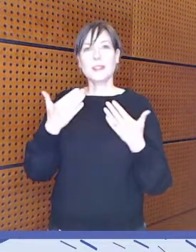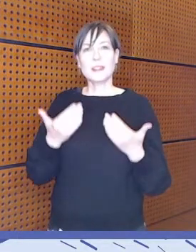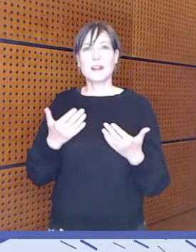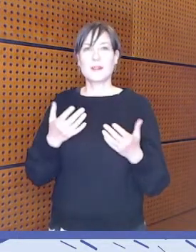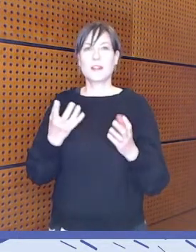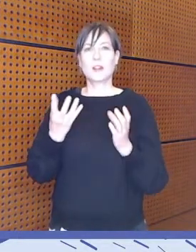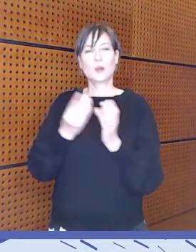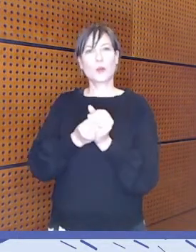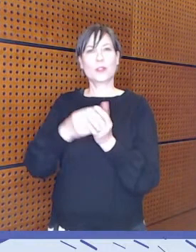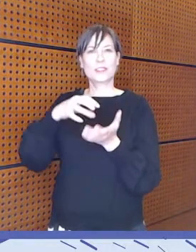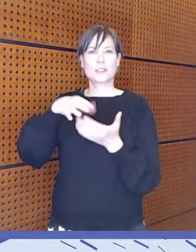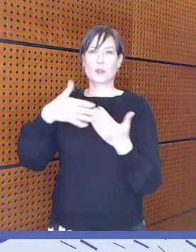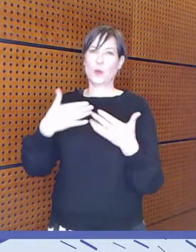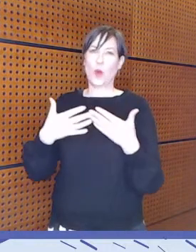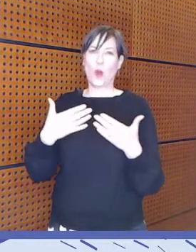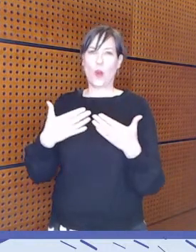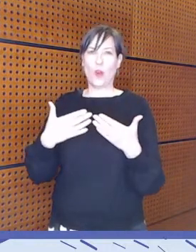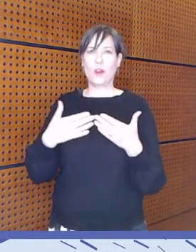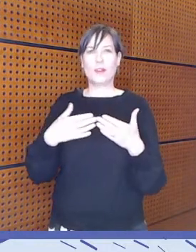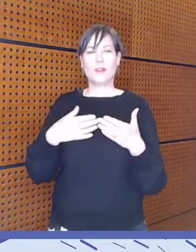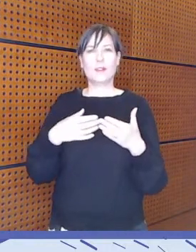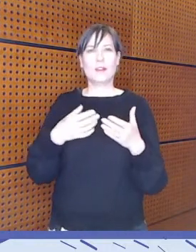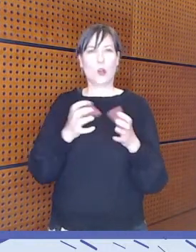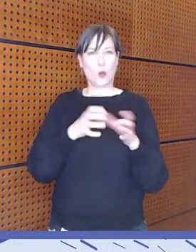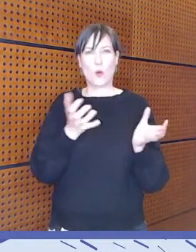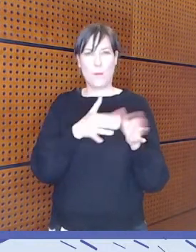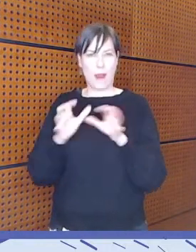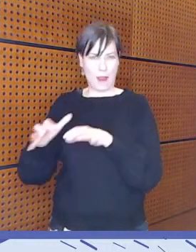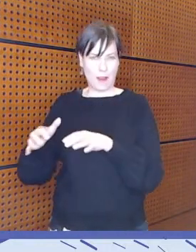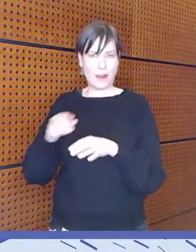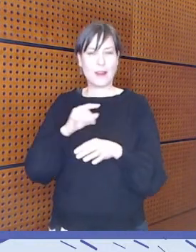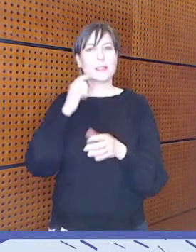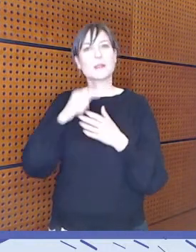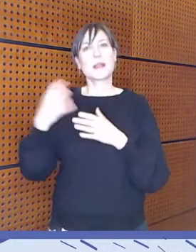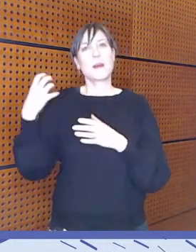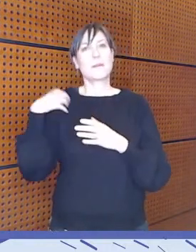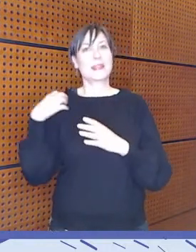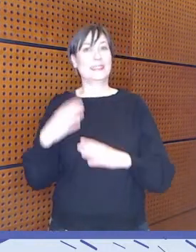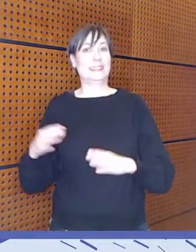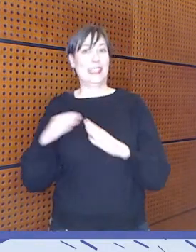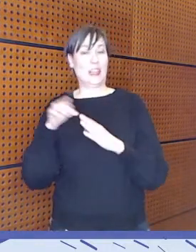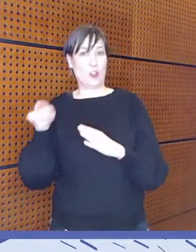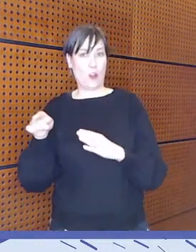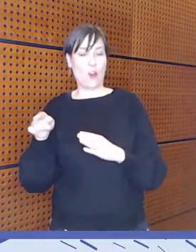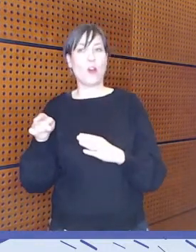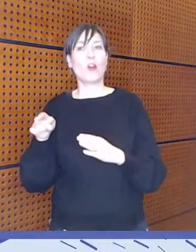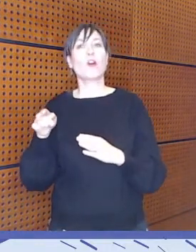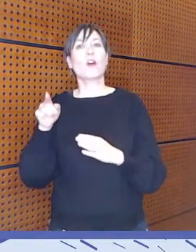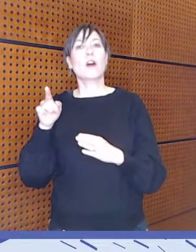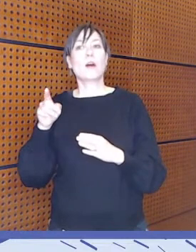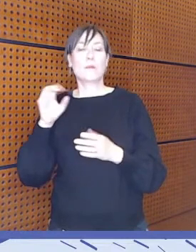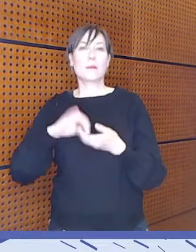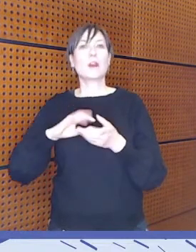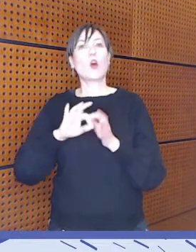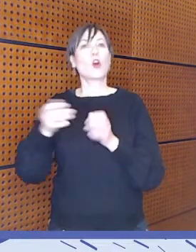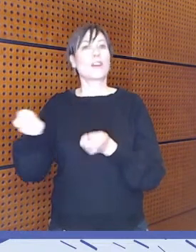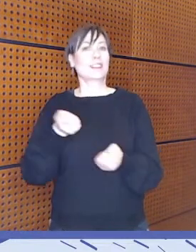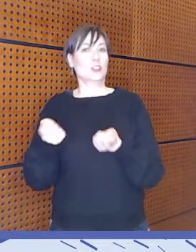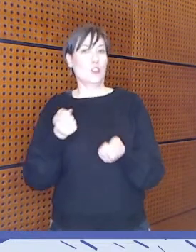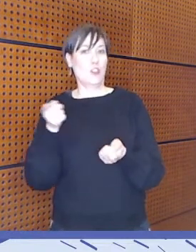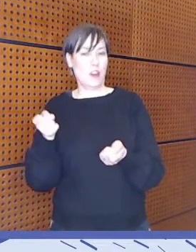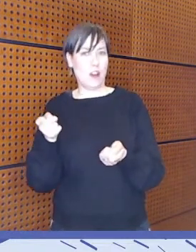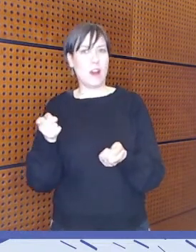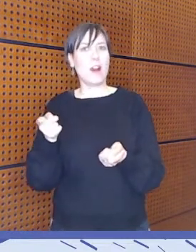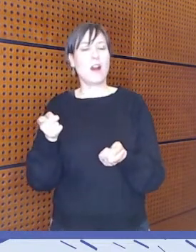yhteistyöryhmissä, niin jos esimerkiksi ministeri ja taho on se yhteistyöorganisoija, niin silloin se tuo sille